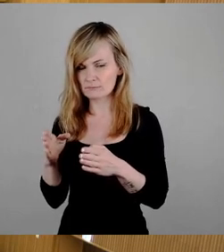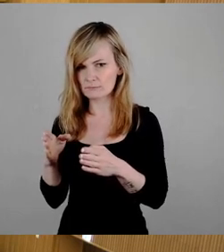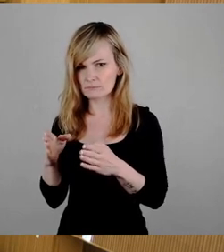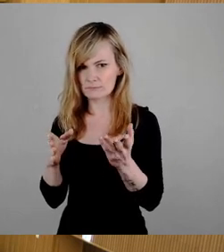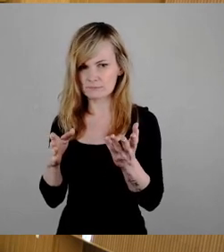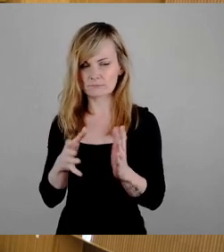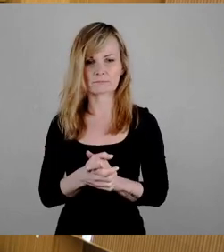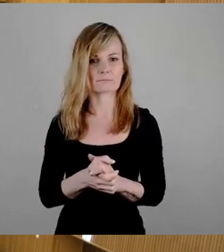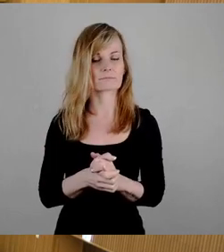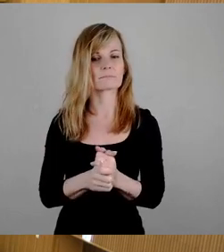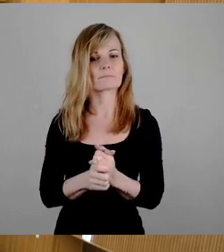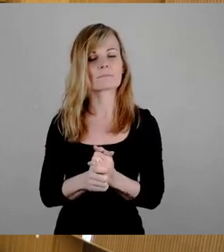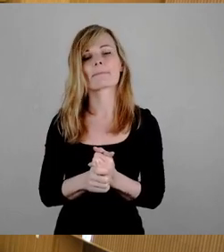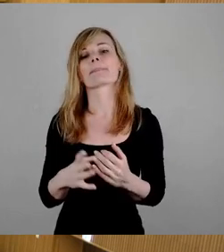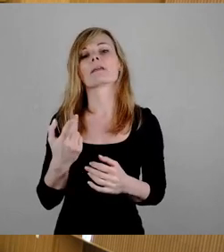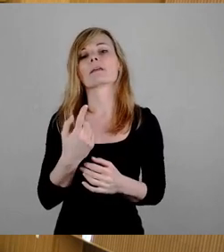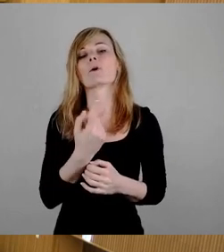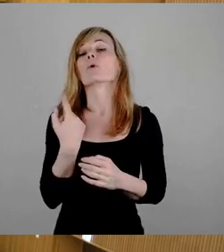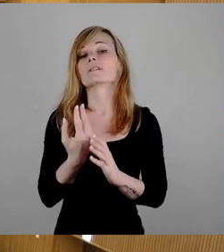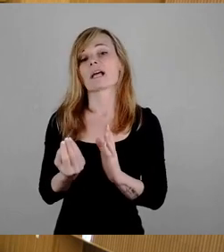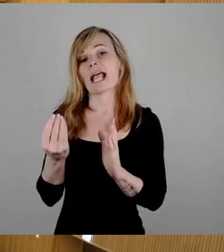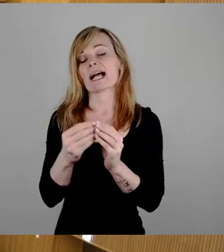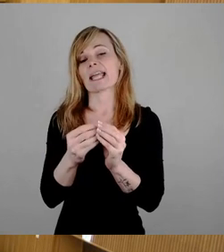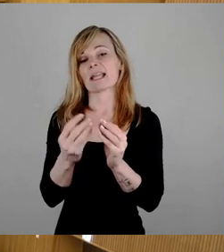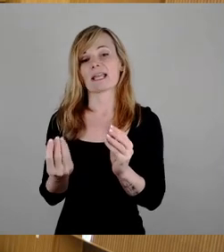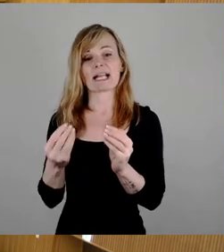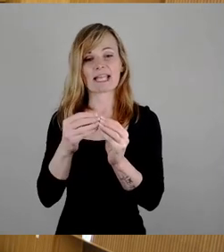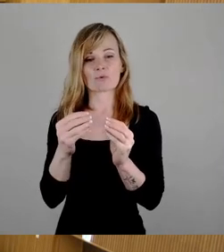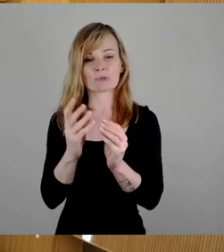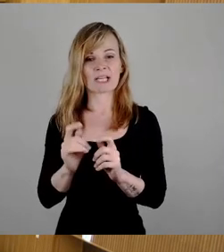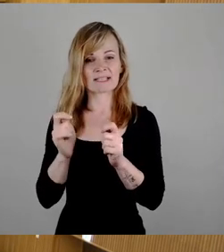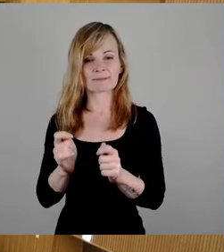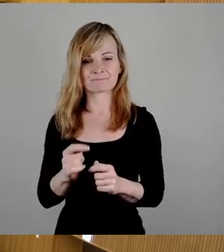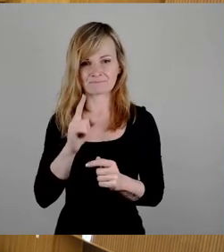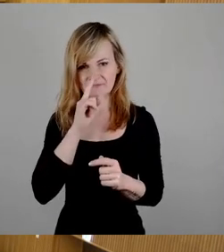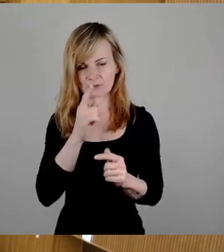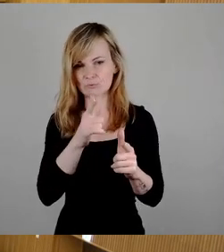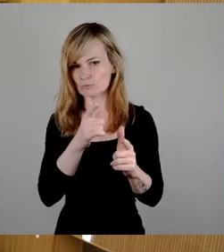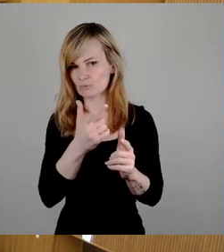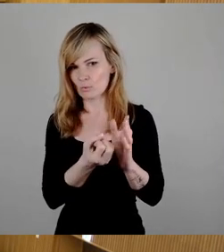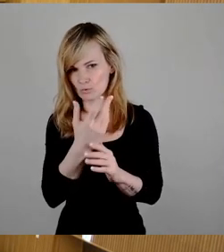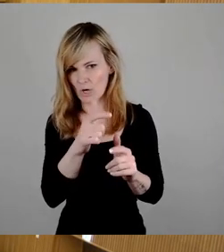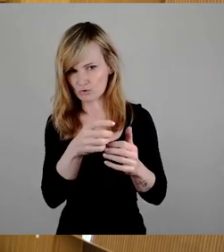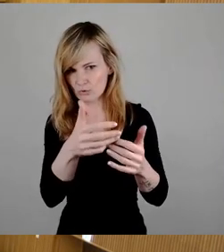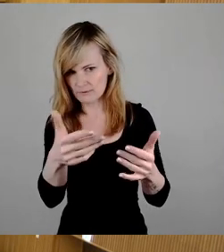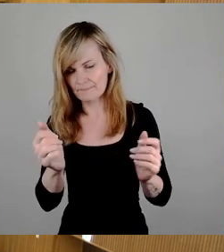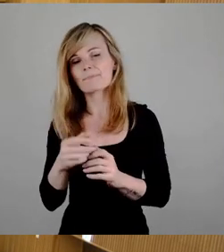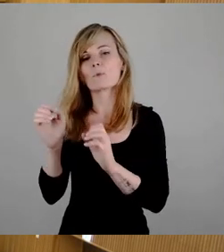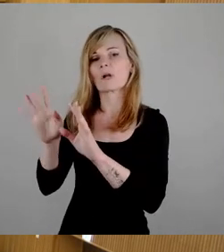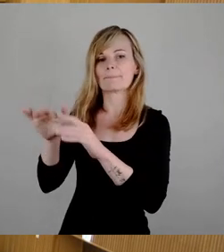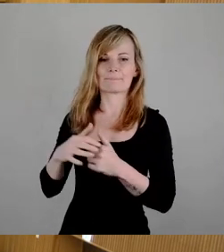Unser Ergänzungsantrag gilt dann natürlich auch, falls der Kulturausschuss Okay, würden wir jetzt also erst mal die